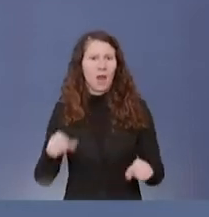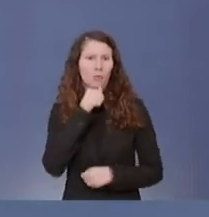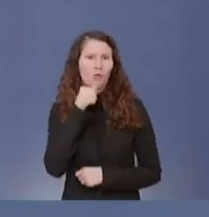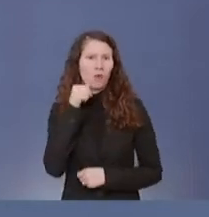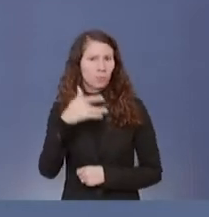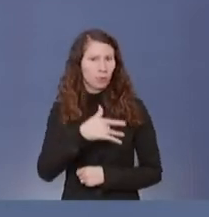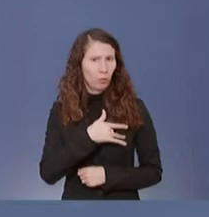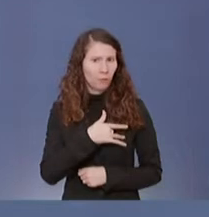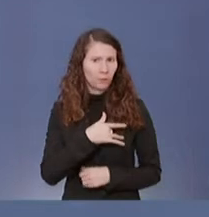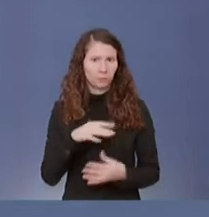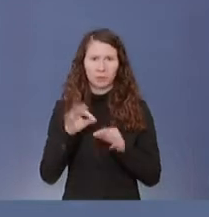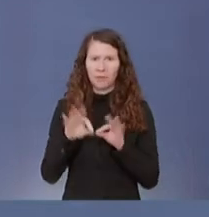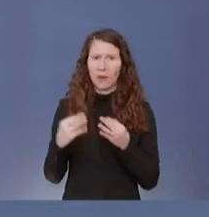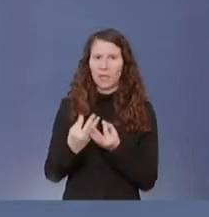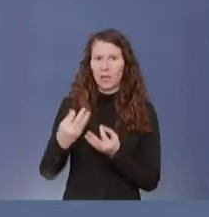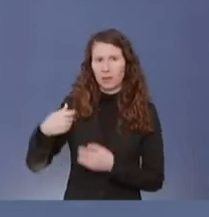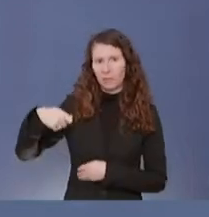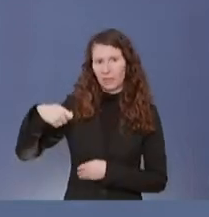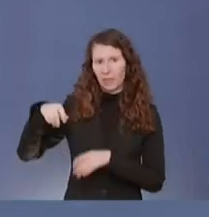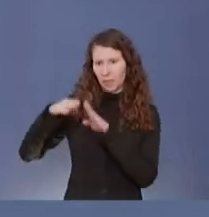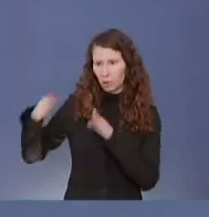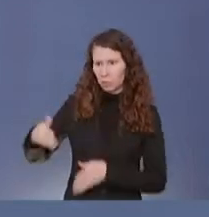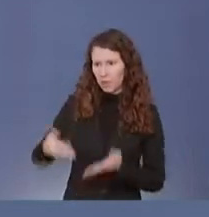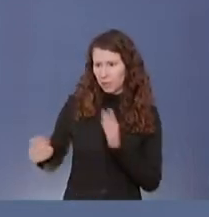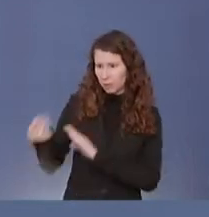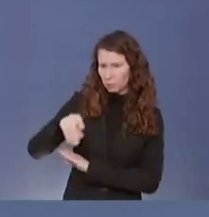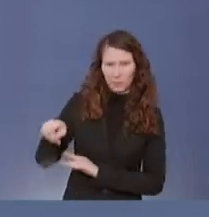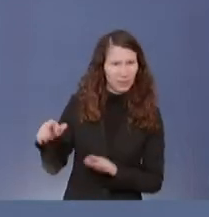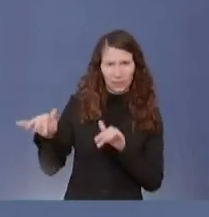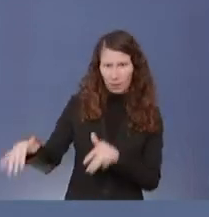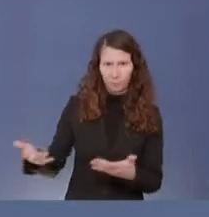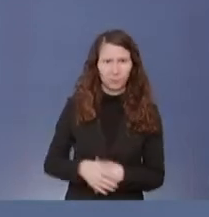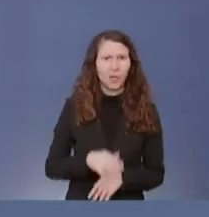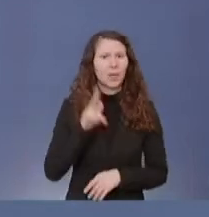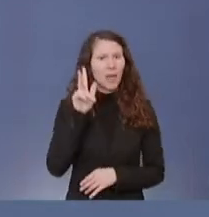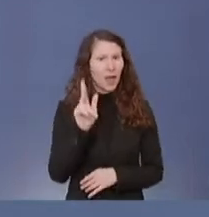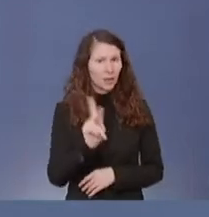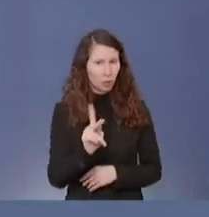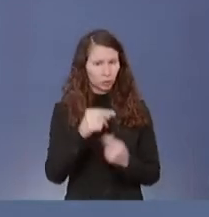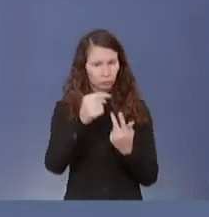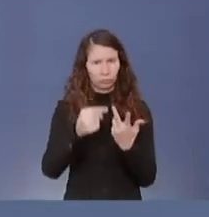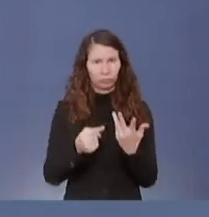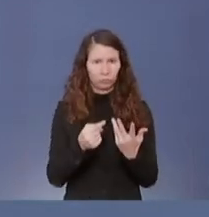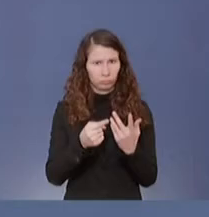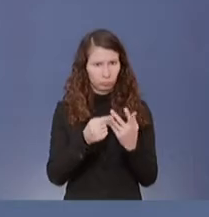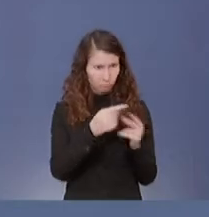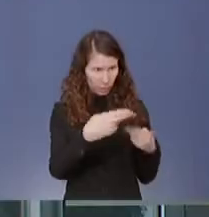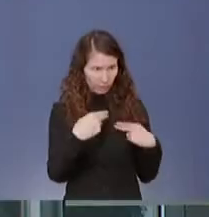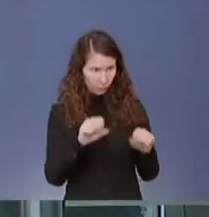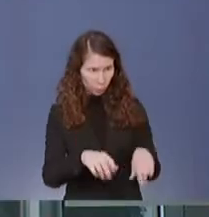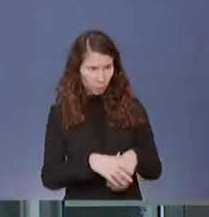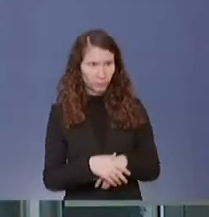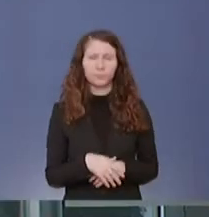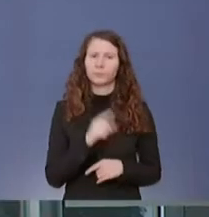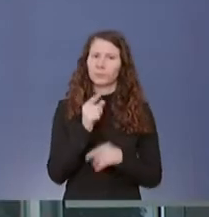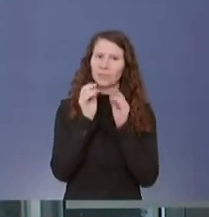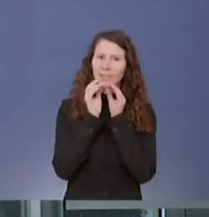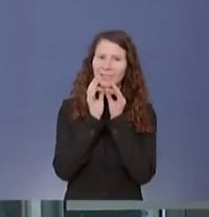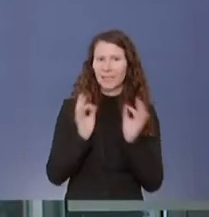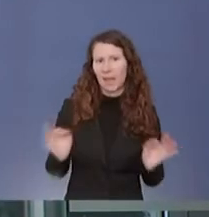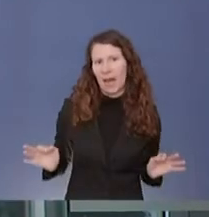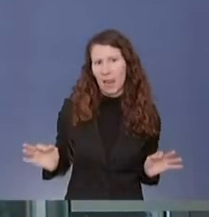vielleicht soll das Familienministerium jetzt da noch etwas ergänzen, aber das ist, glaube ich, nicht da. Herr Kautz, können Sie zu den paar Fragen noch was sagen? Ne, würde ich jetzt